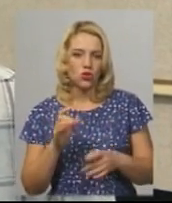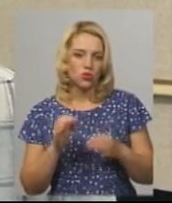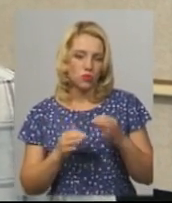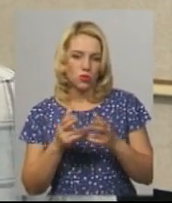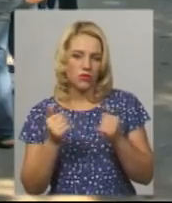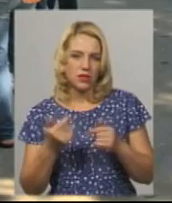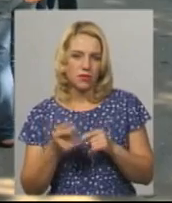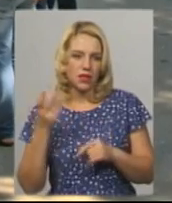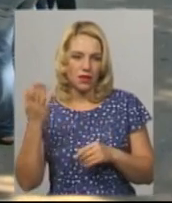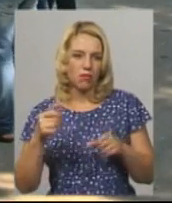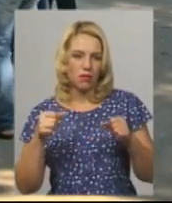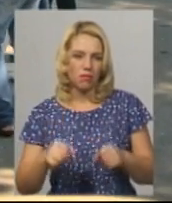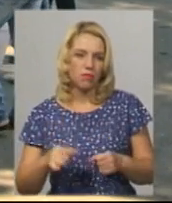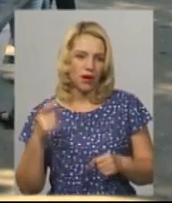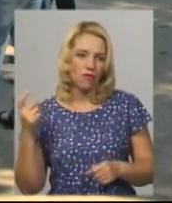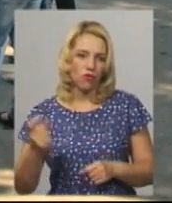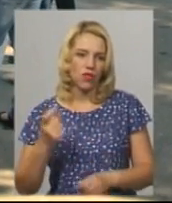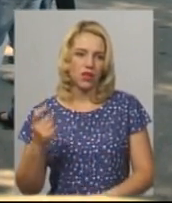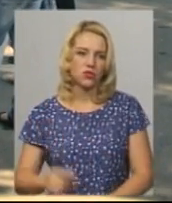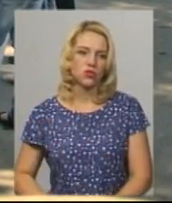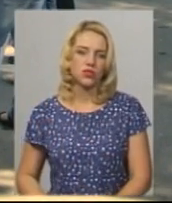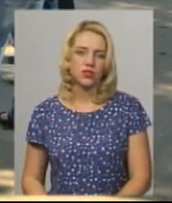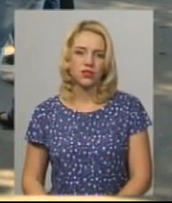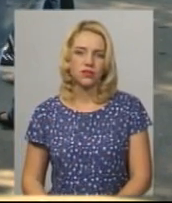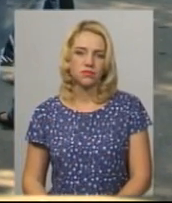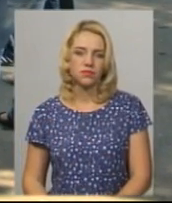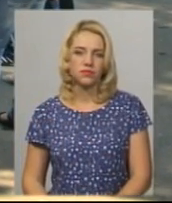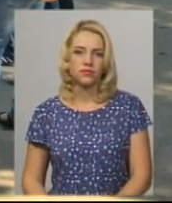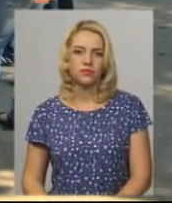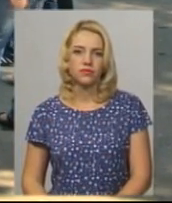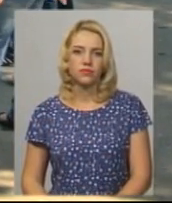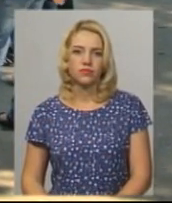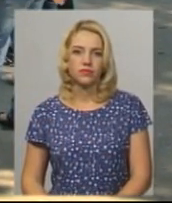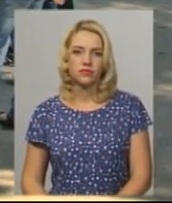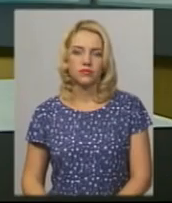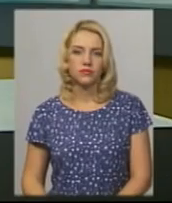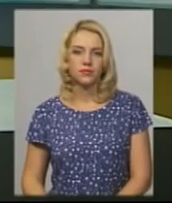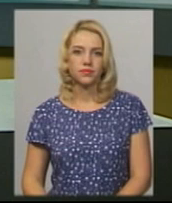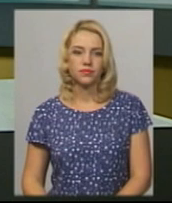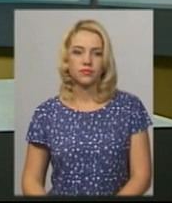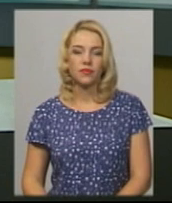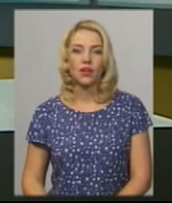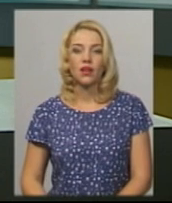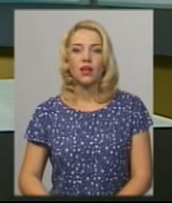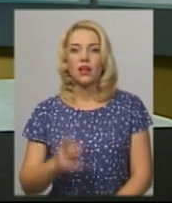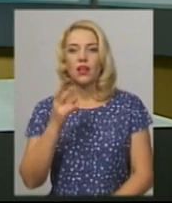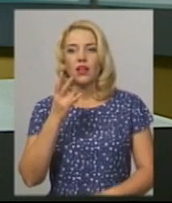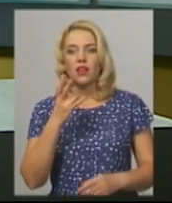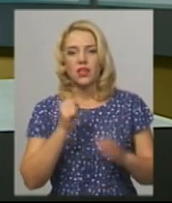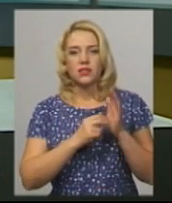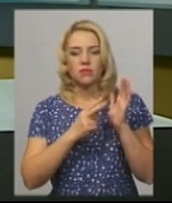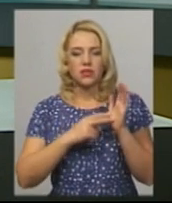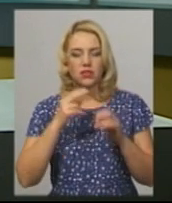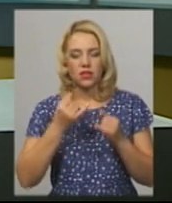право власності. Андрій Гуменний, Катерина Шевчук, Юрій Чорний. Новини на Суспільному. Хмельницький. На 17 жовтня